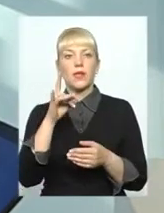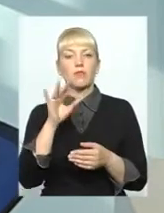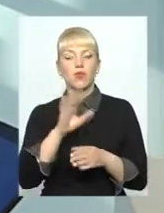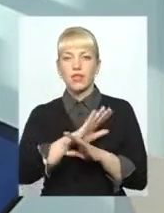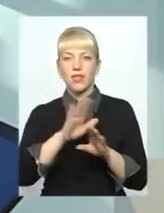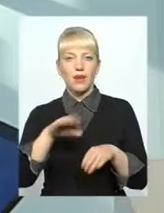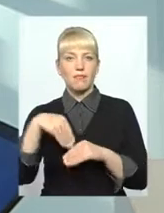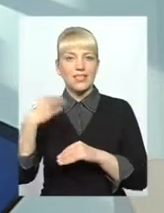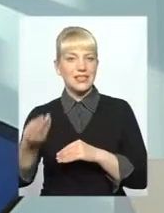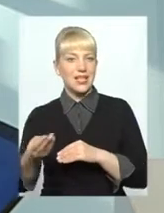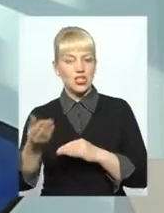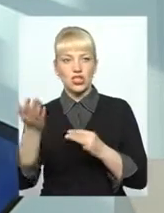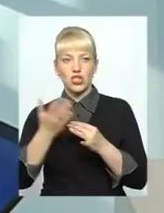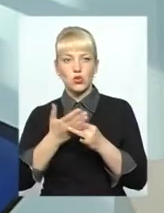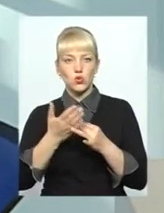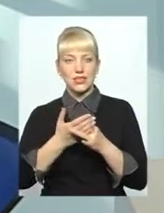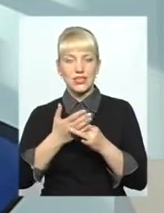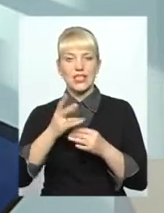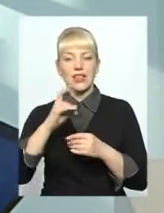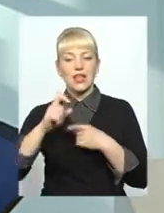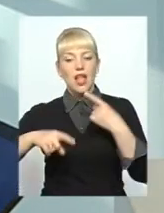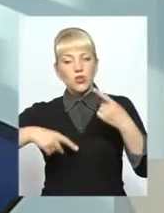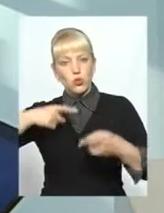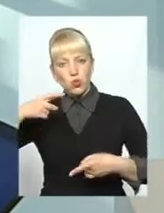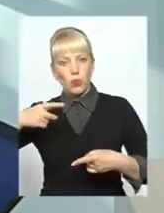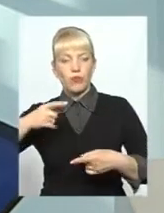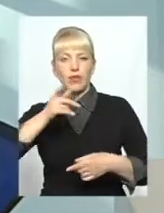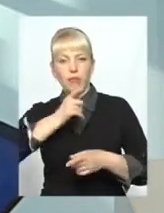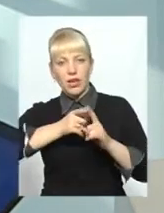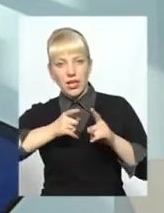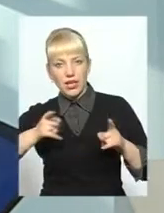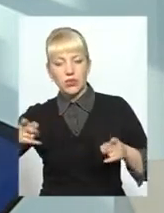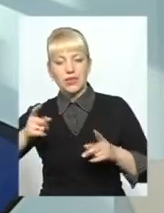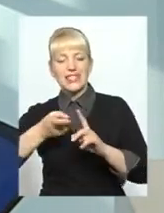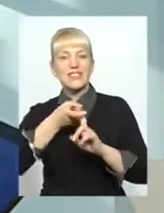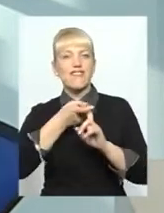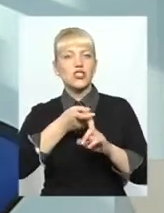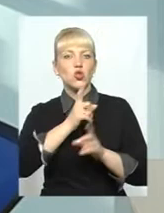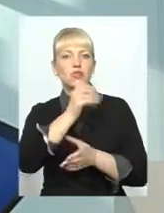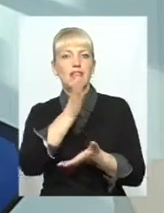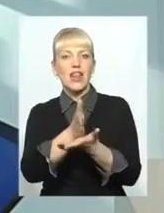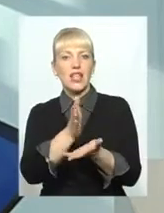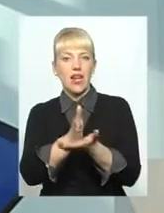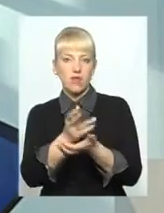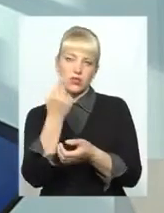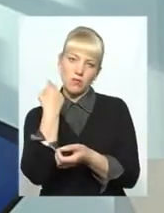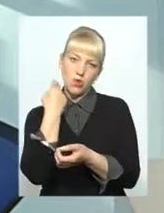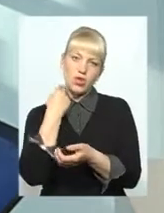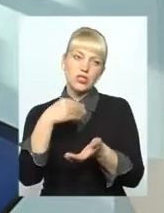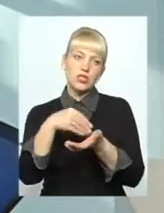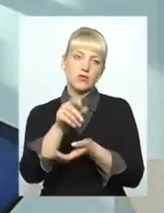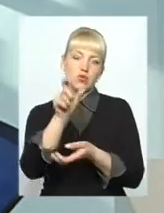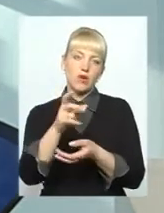призначення субсидії на наступний період в зв'язку з наявною заборгованостю, споживач повинен